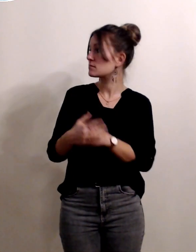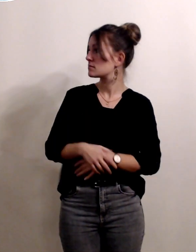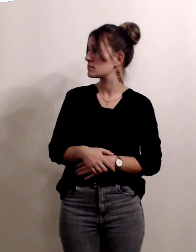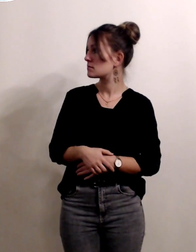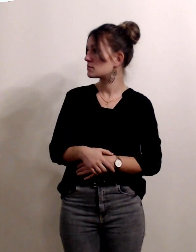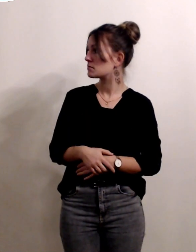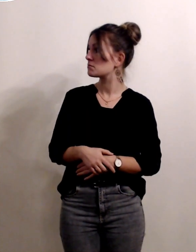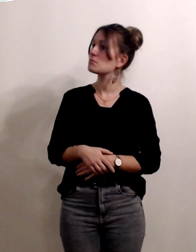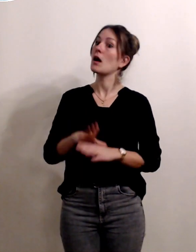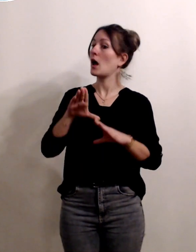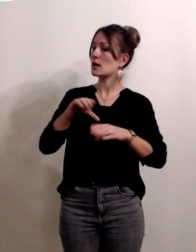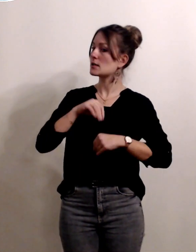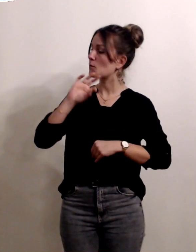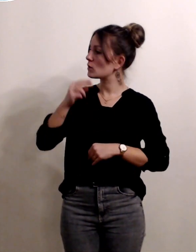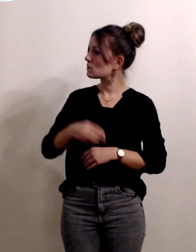en plus